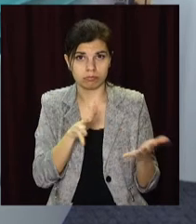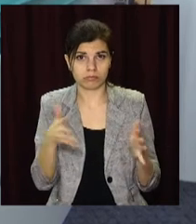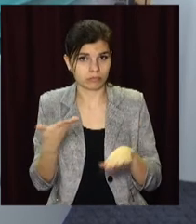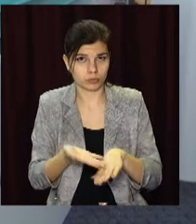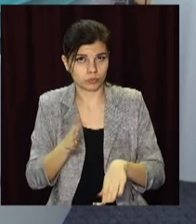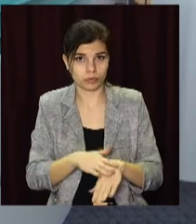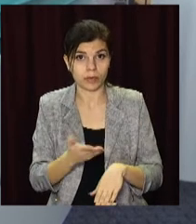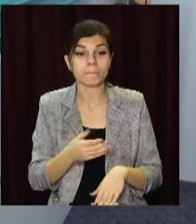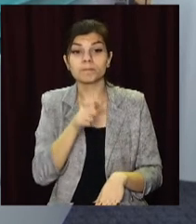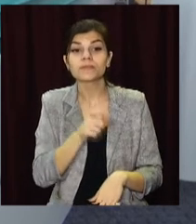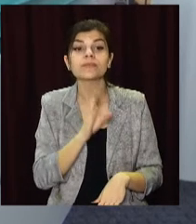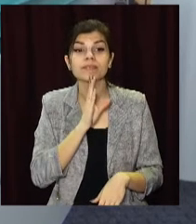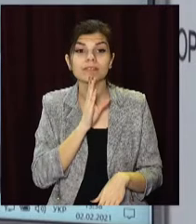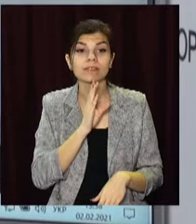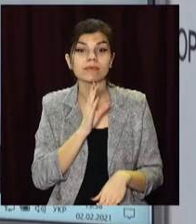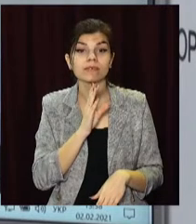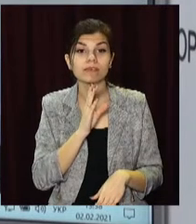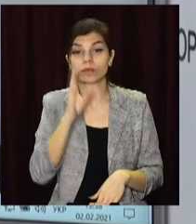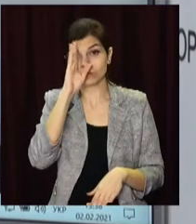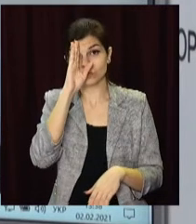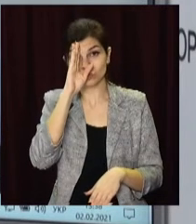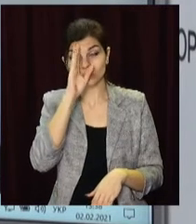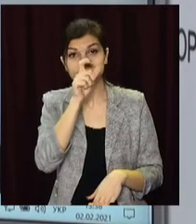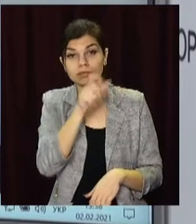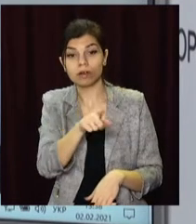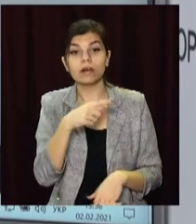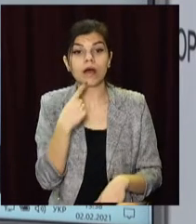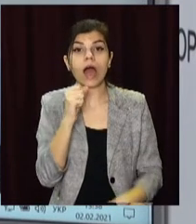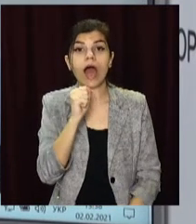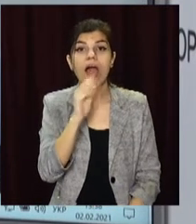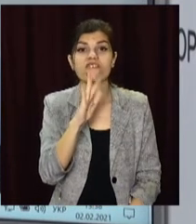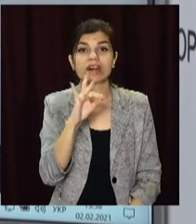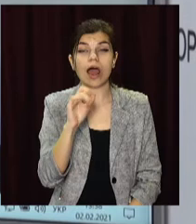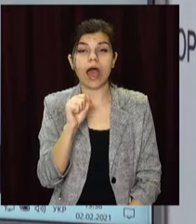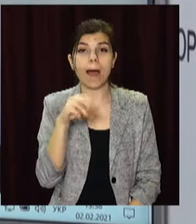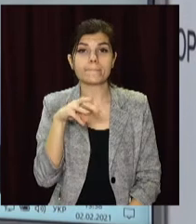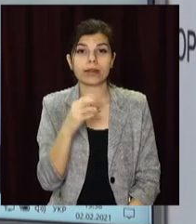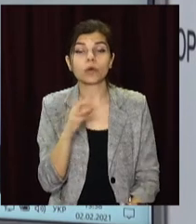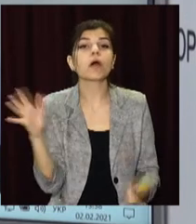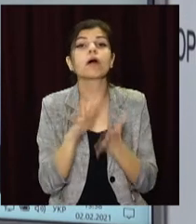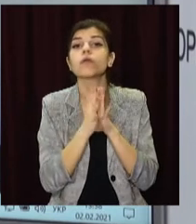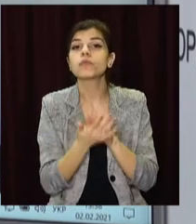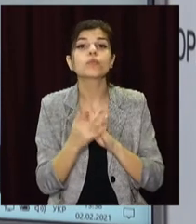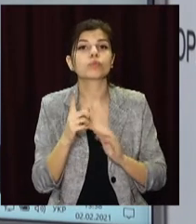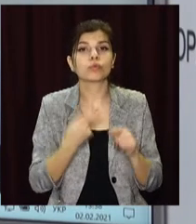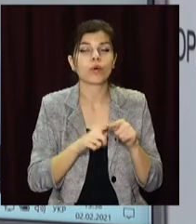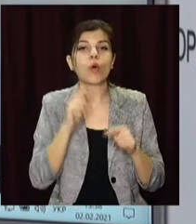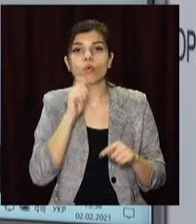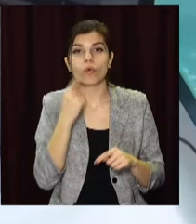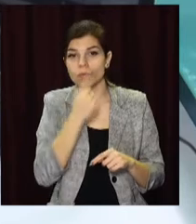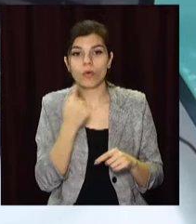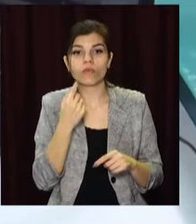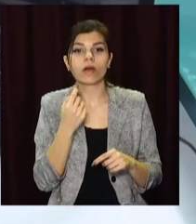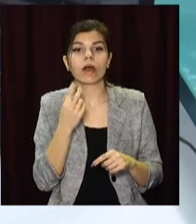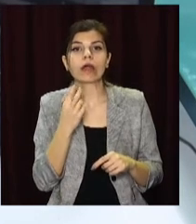головний лінгвіст країни Олександр Авраменко. Каже, суд прийняв скандальне рішення через так зване спотворення української мови на